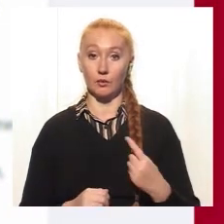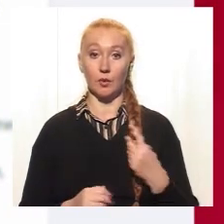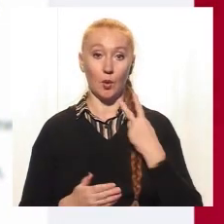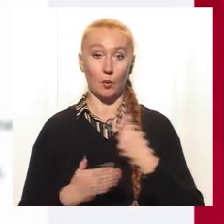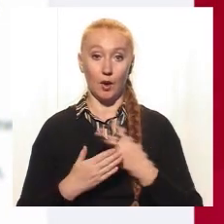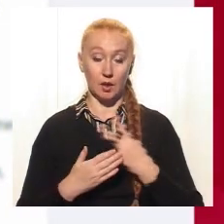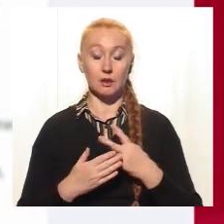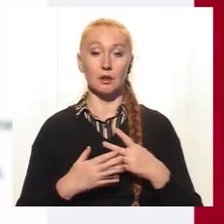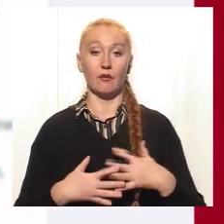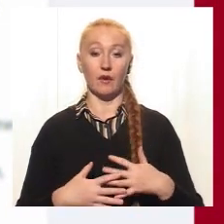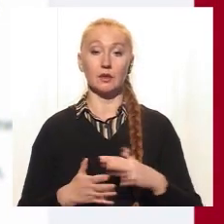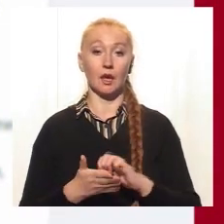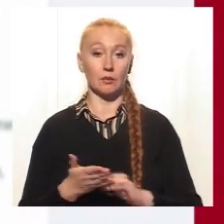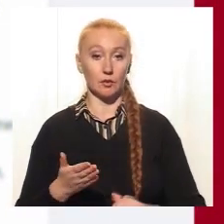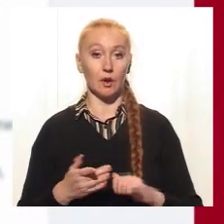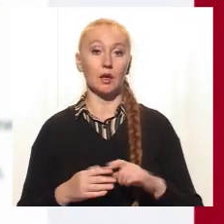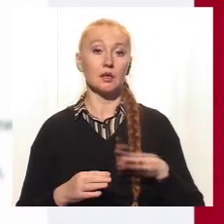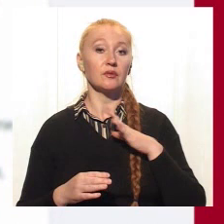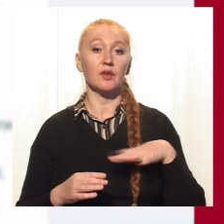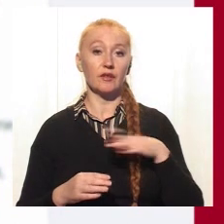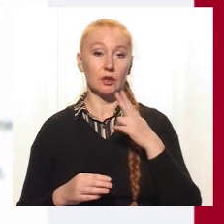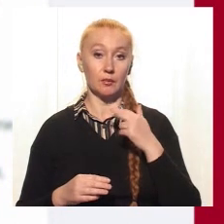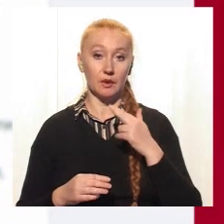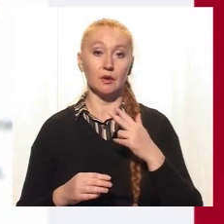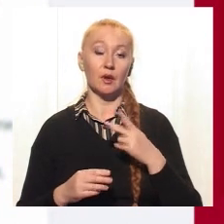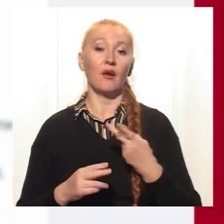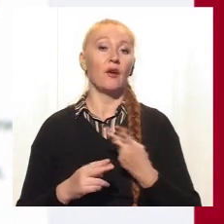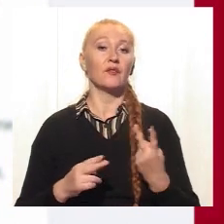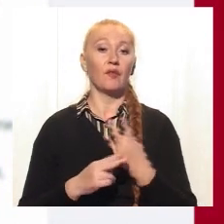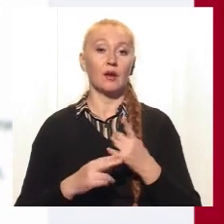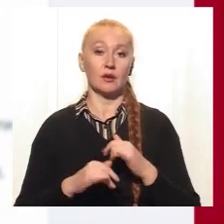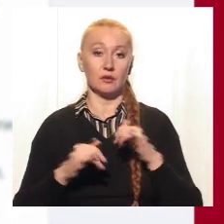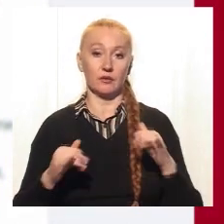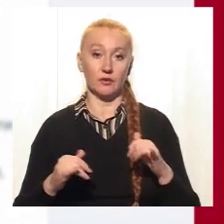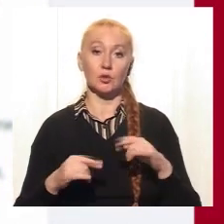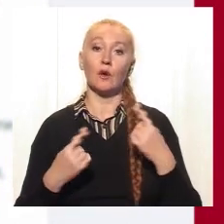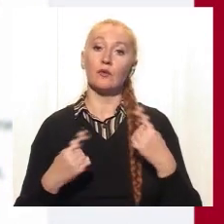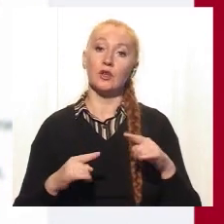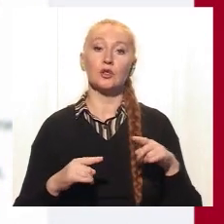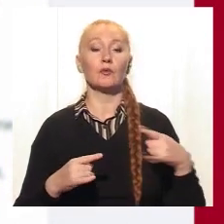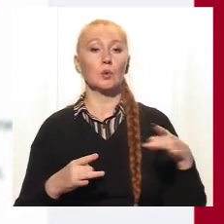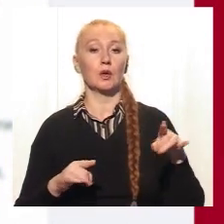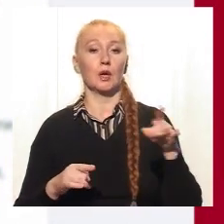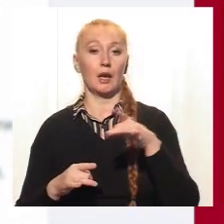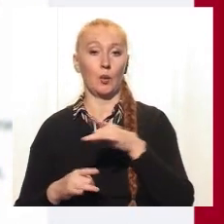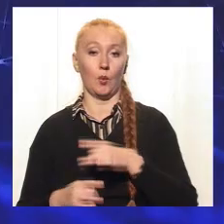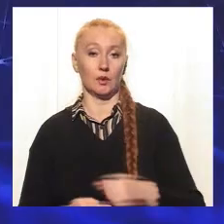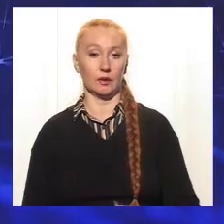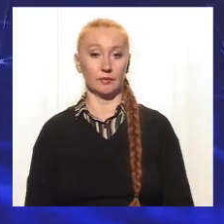показник вагітностей та абортів серед дівчат-підлітків майже вдвічі вищий, ніж в інших регіонах.